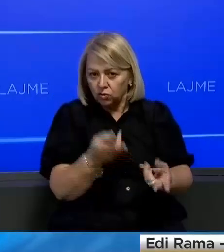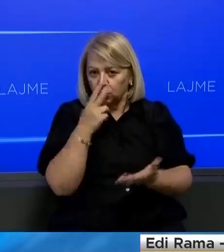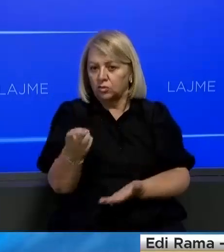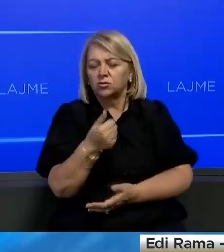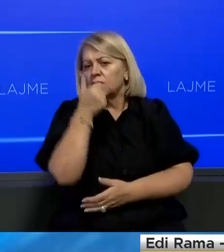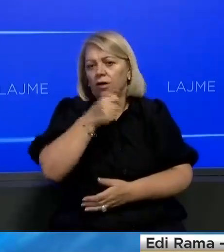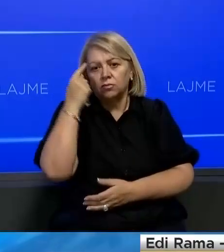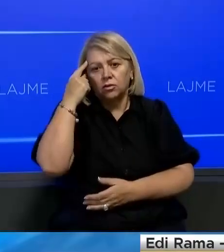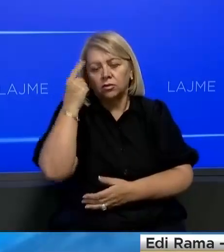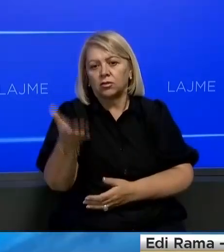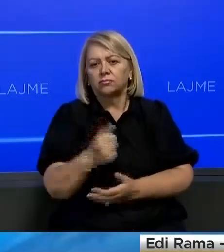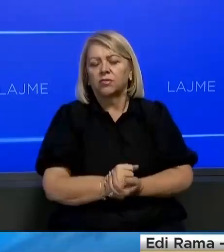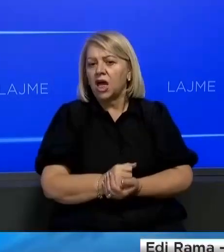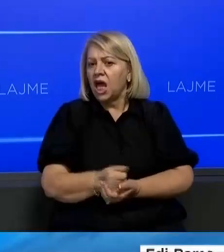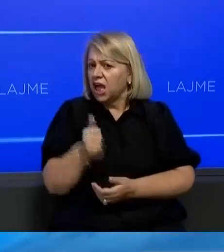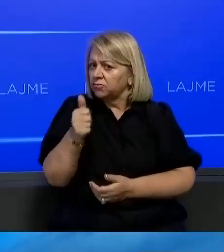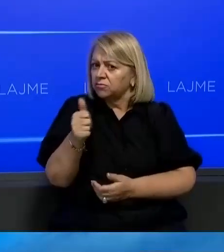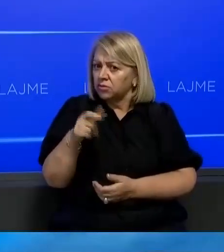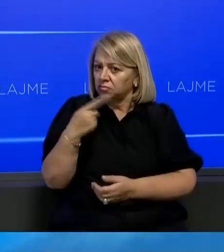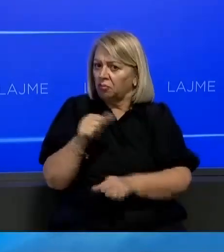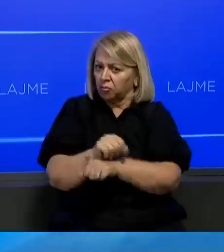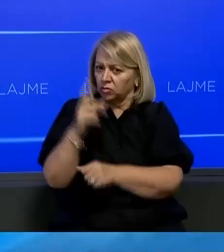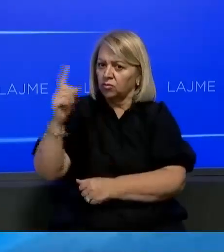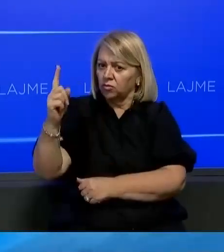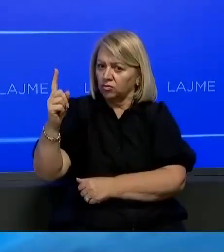qa mendojnë ju për ashtim të thachin. Êshmina të ju kërë është mbuk.